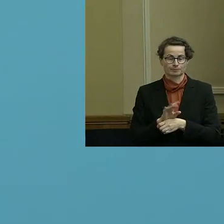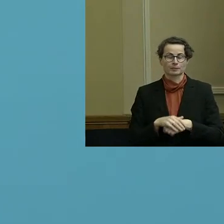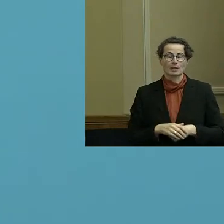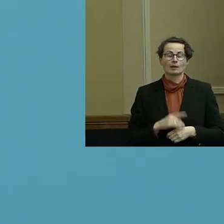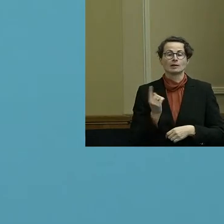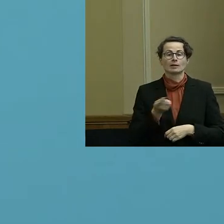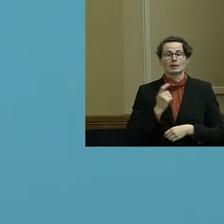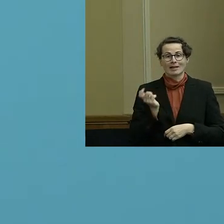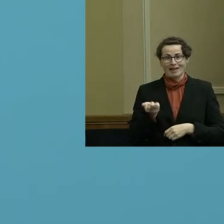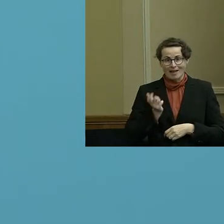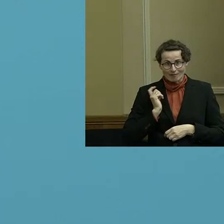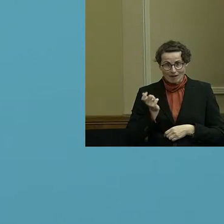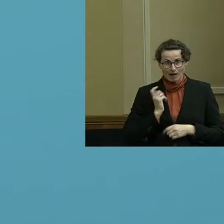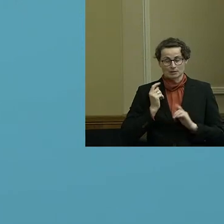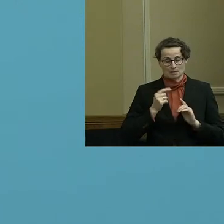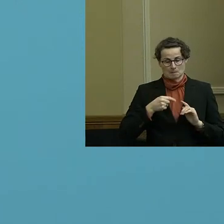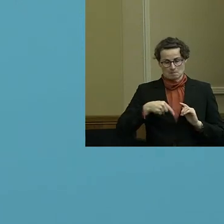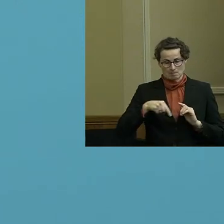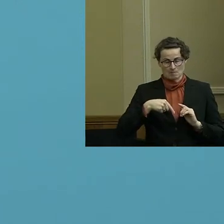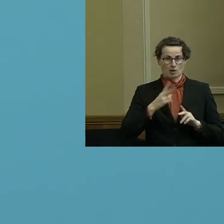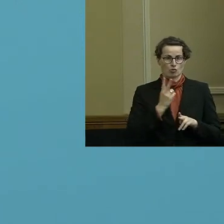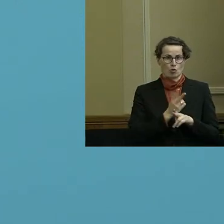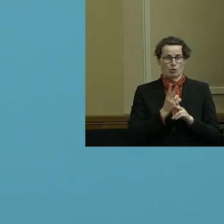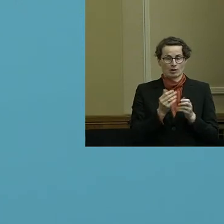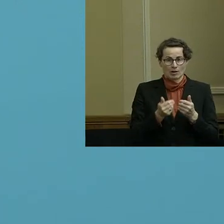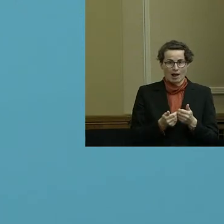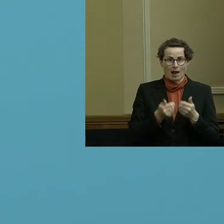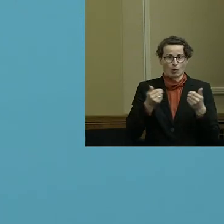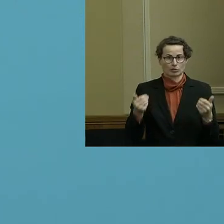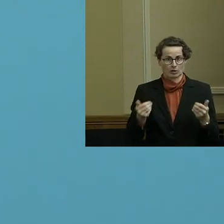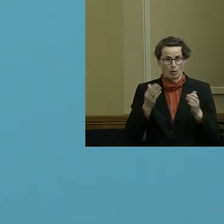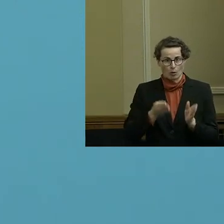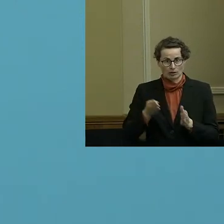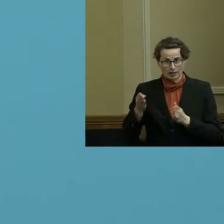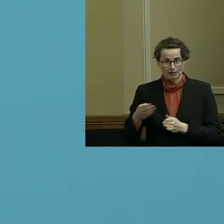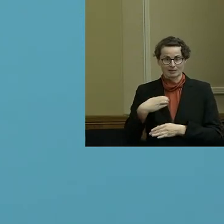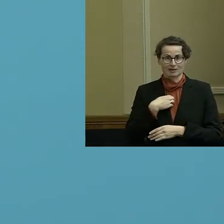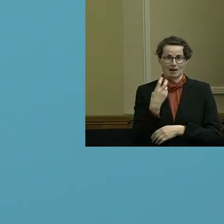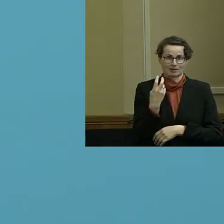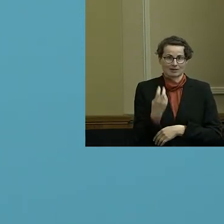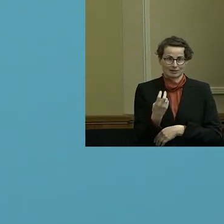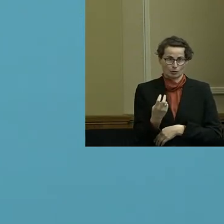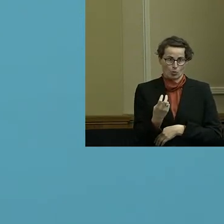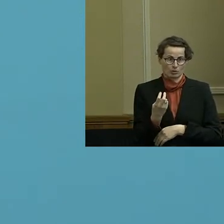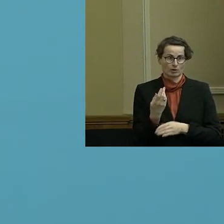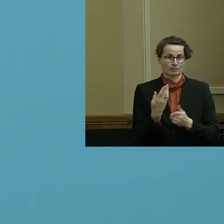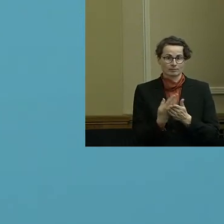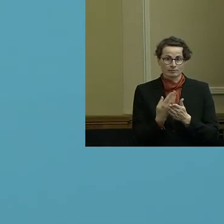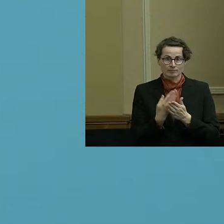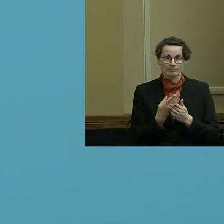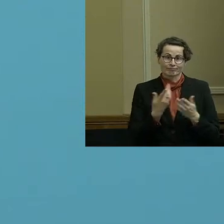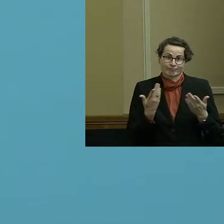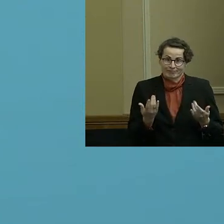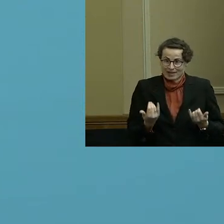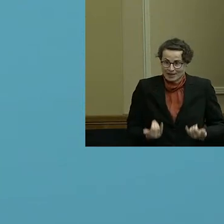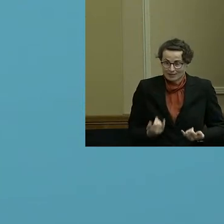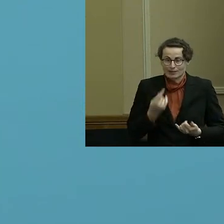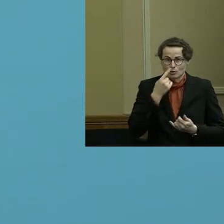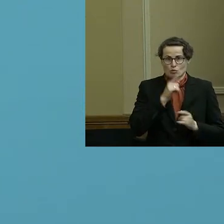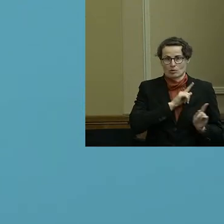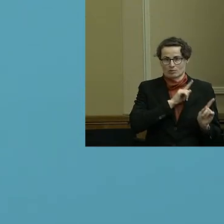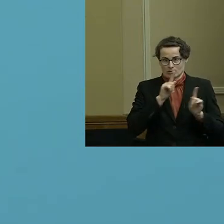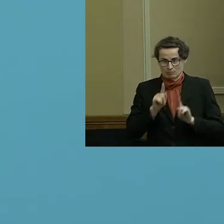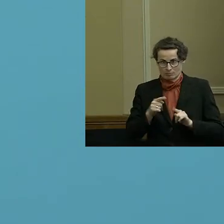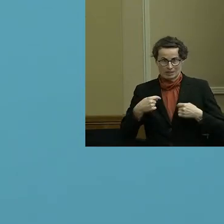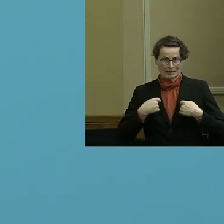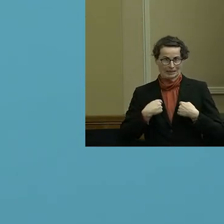es auch noch eine außerordentliche Senatssitzung in dieser Woche geben wird. Also insofern müssen Sie dann jetzt hier mit mir vorlieb nehmen und zu